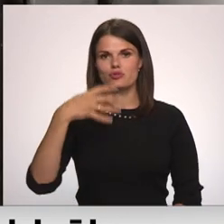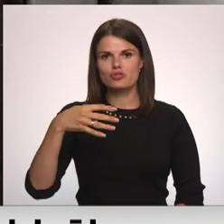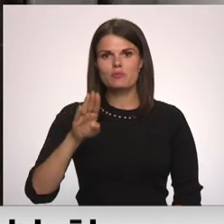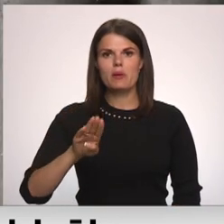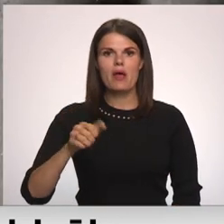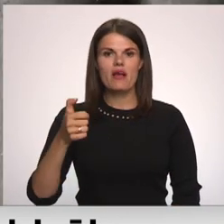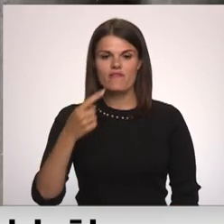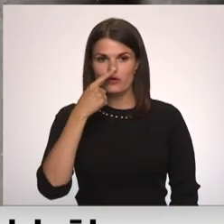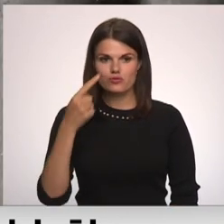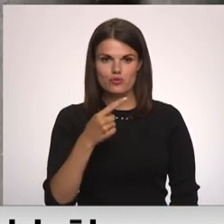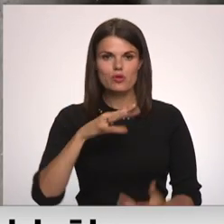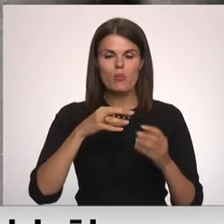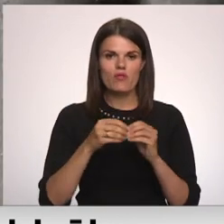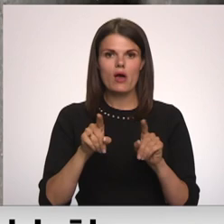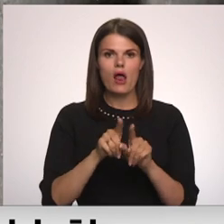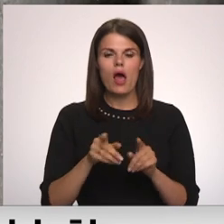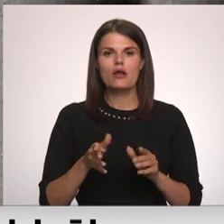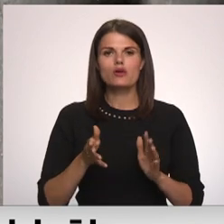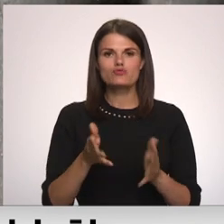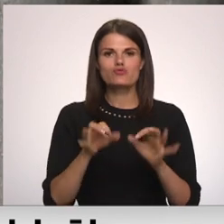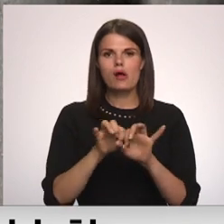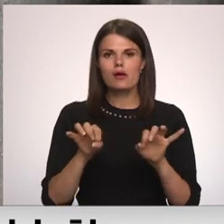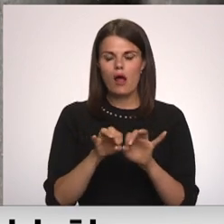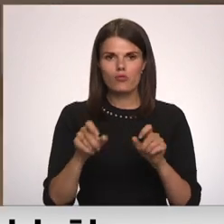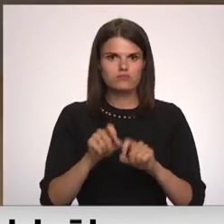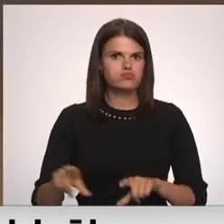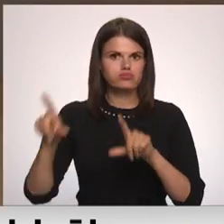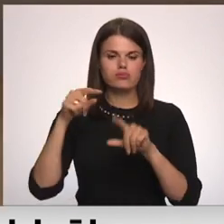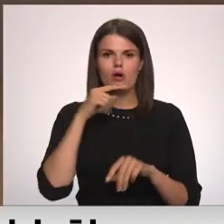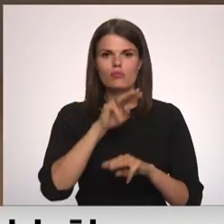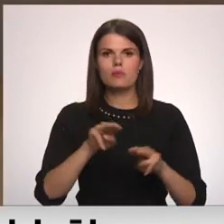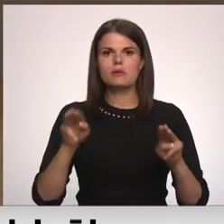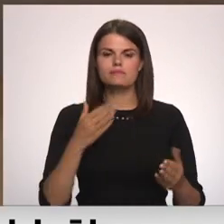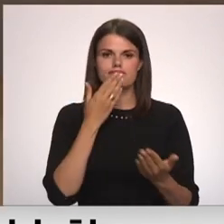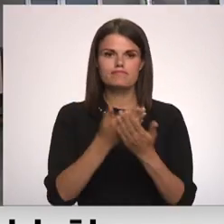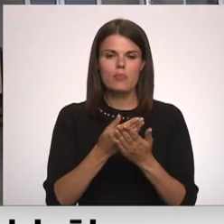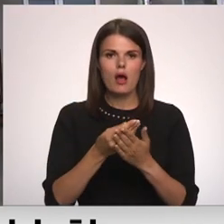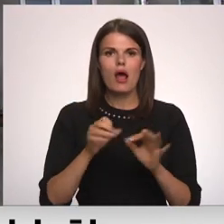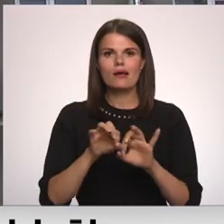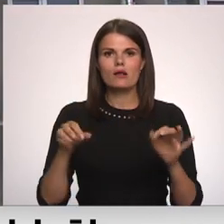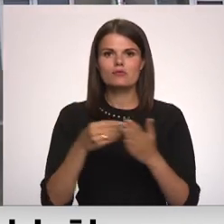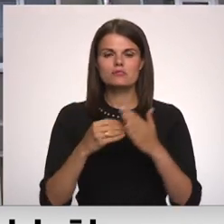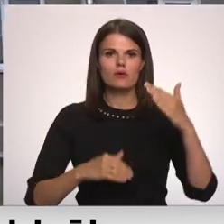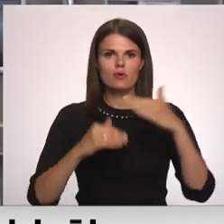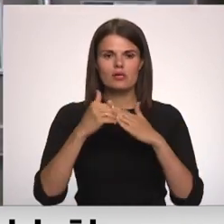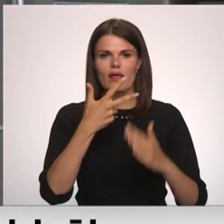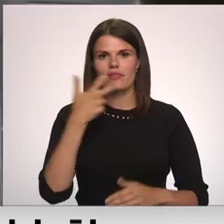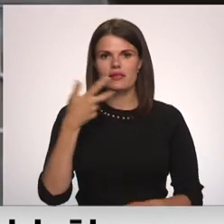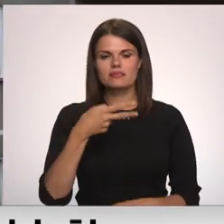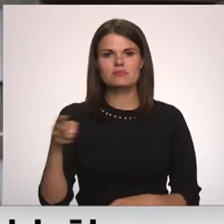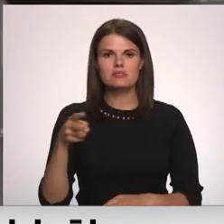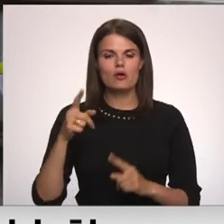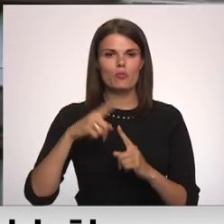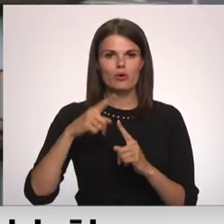vairāk granulu izmaksu ievērojamo pieaugumu, ekonomikas ministrī piedāvā noteikti granulu cenu griestus 300 eiro par tonu.